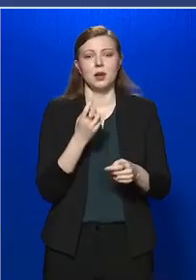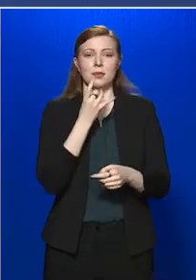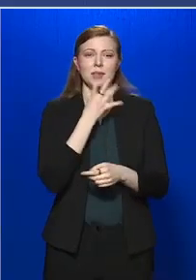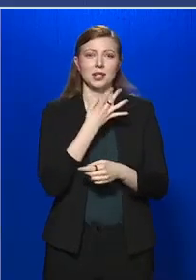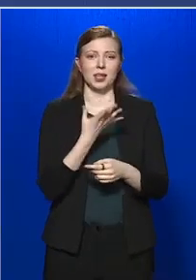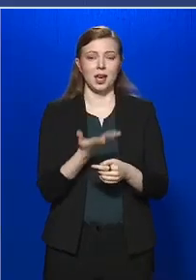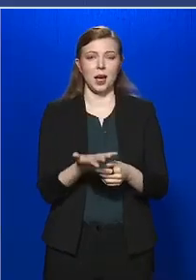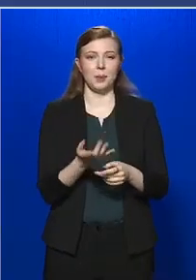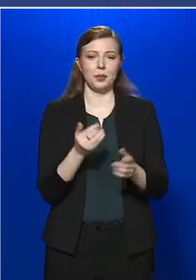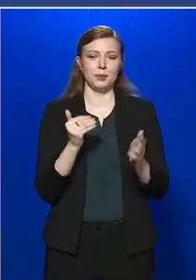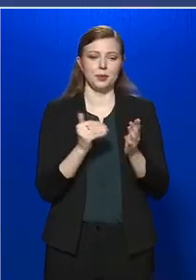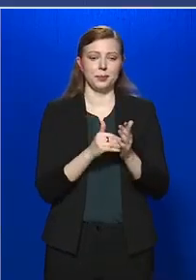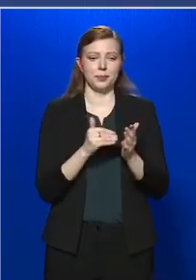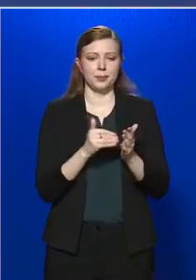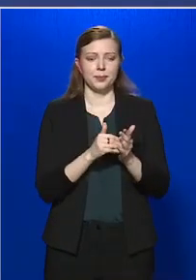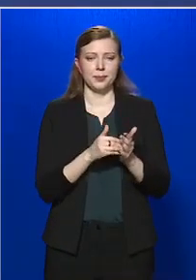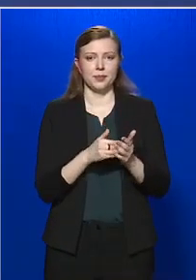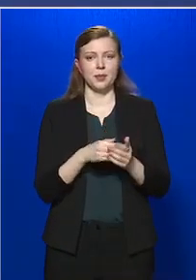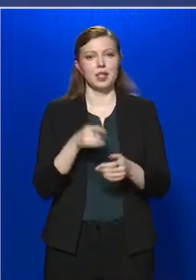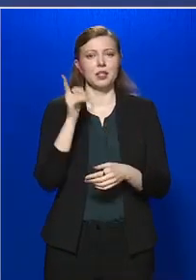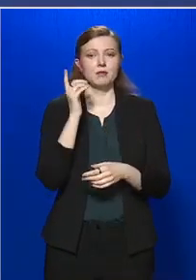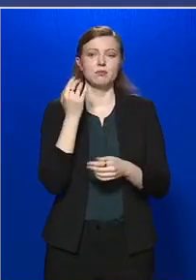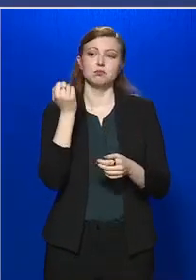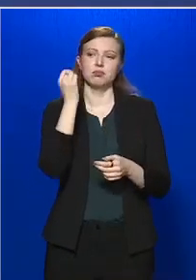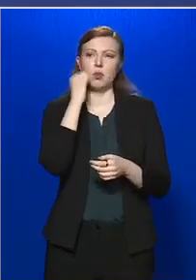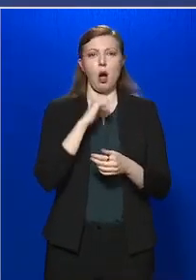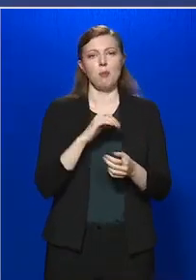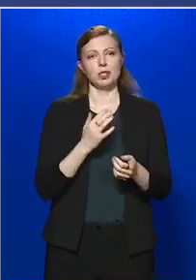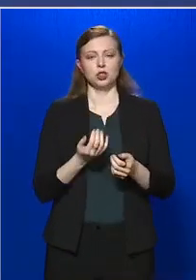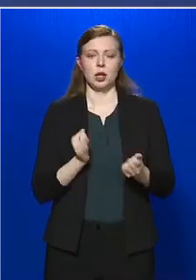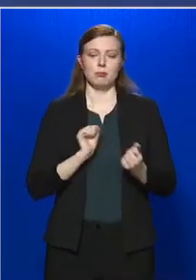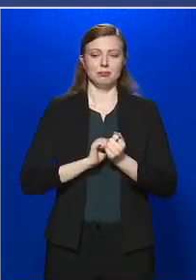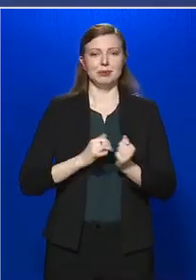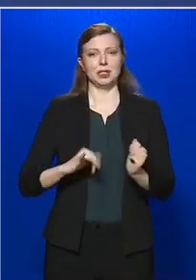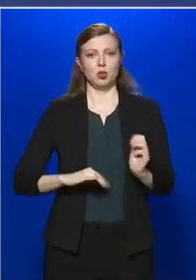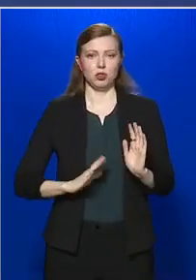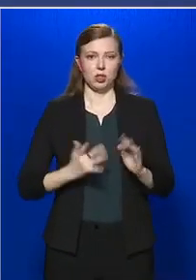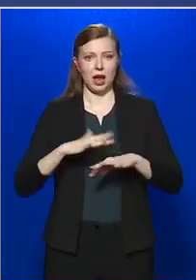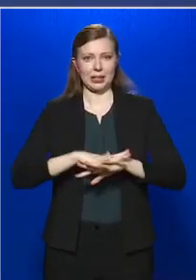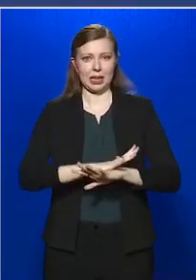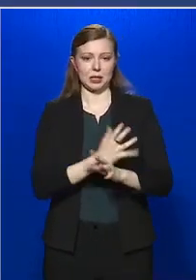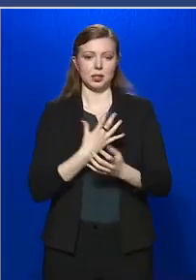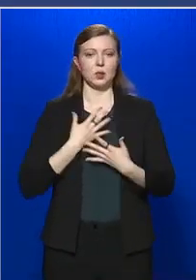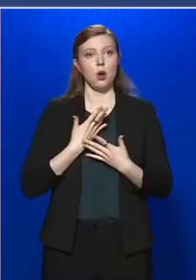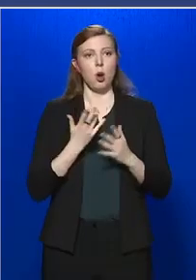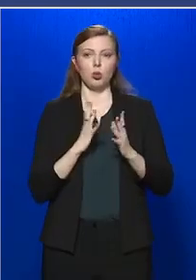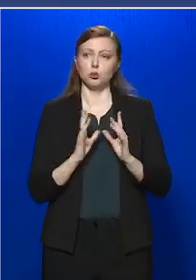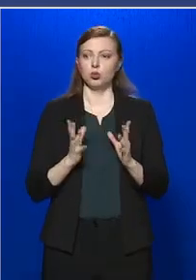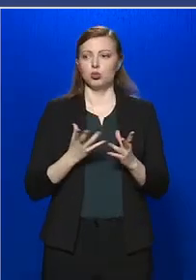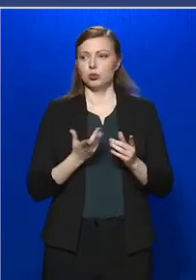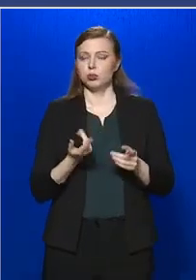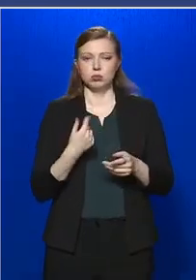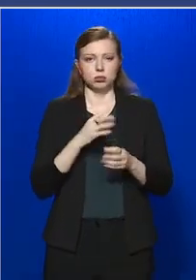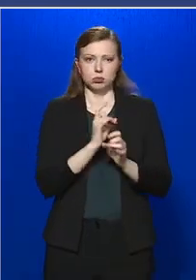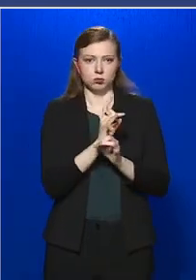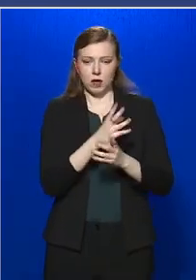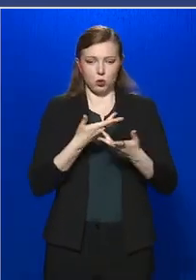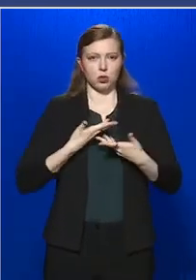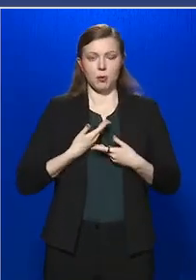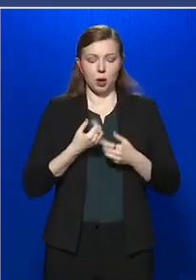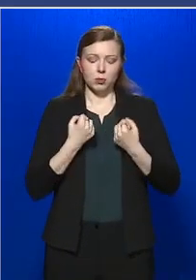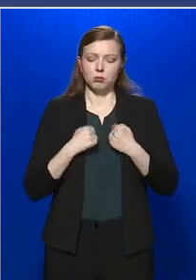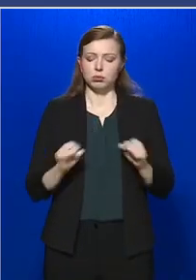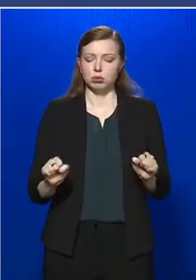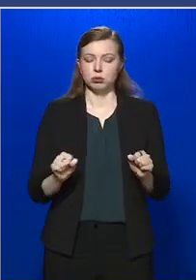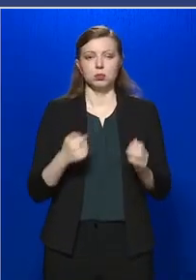sokszor még egy hamis biztonságérzetet is kelthet abban, aki úgy gondolja,